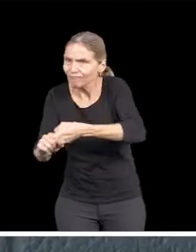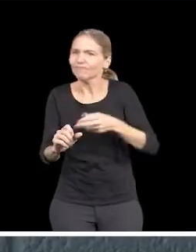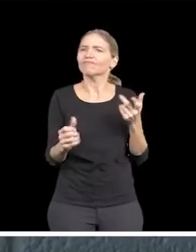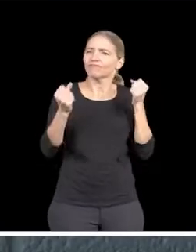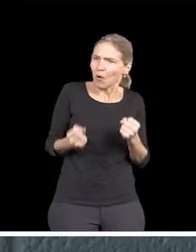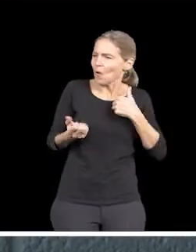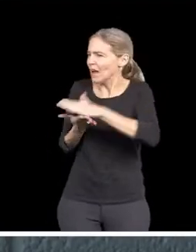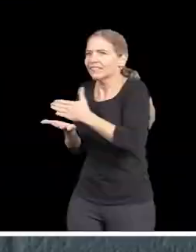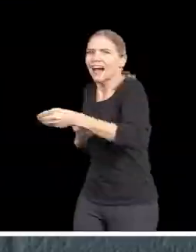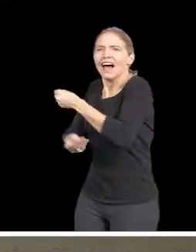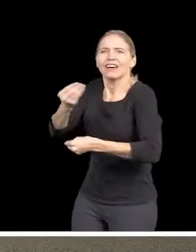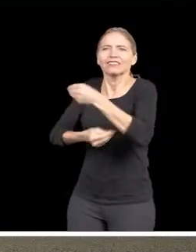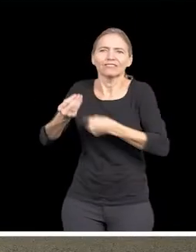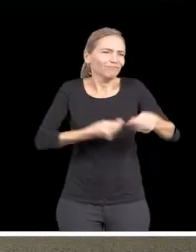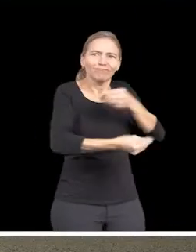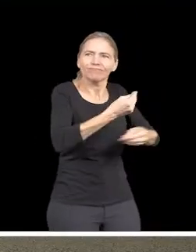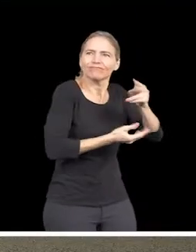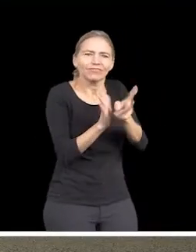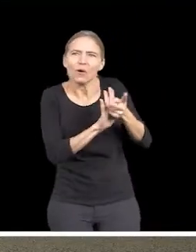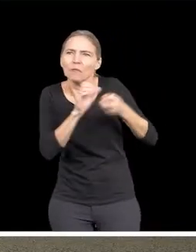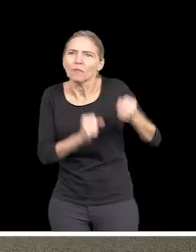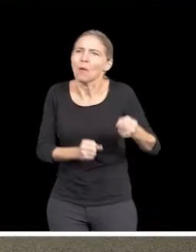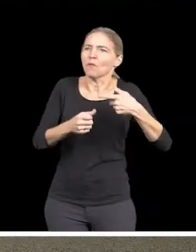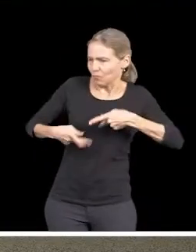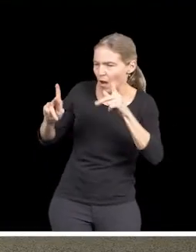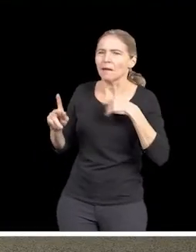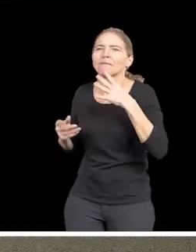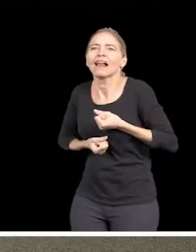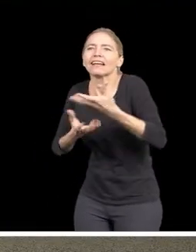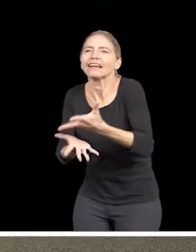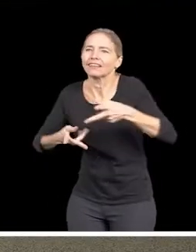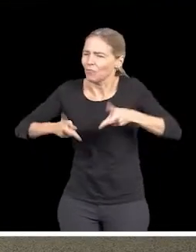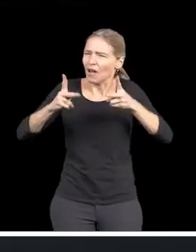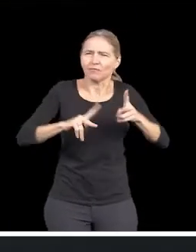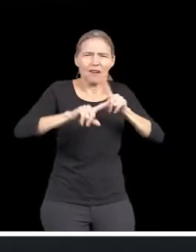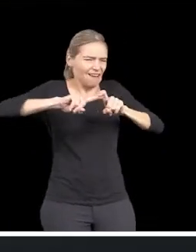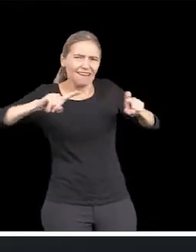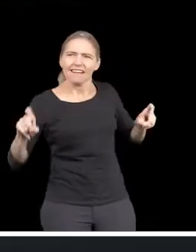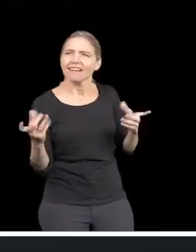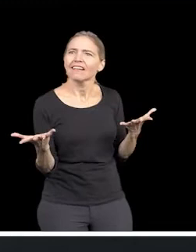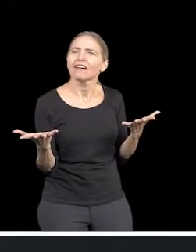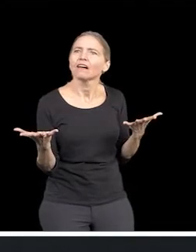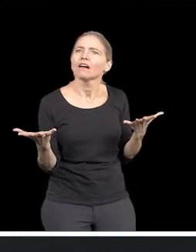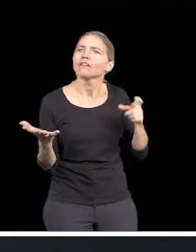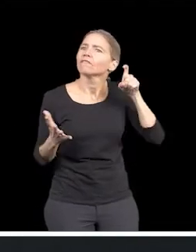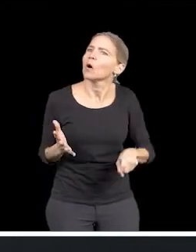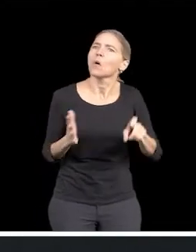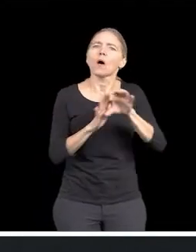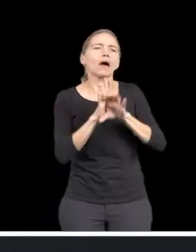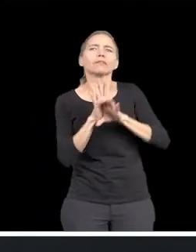parler. Droit au silence. Droit, oui, tout droit sans davantage d'attermoiement. Sans davantage d